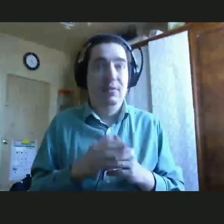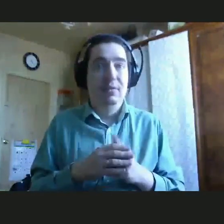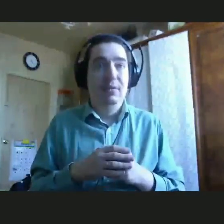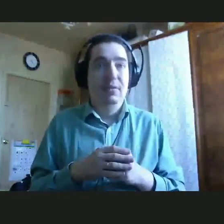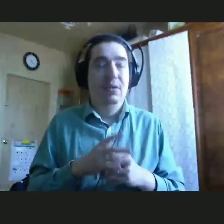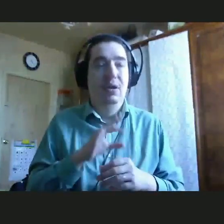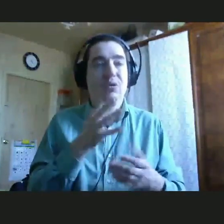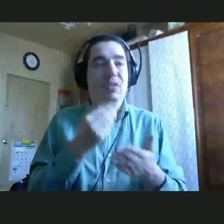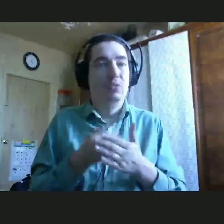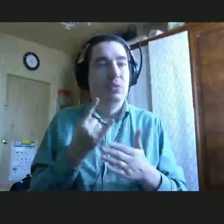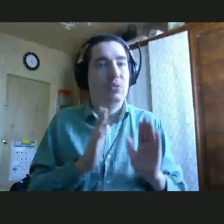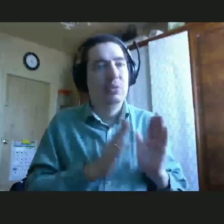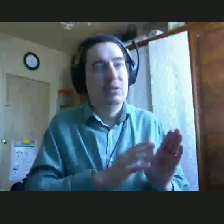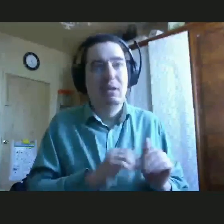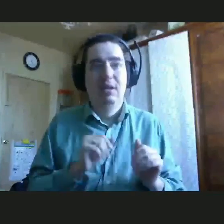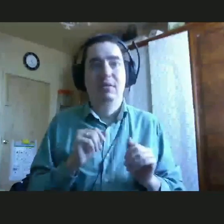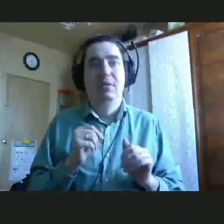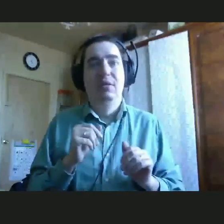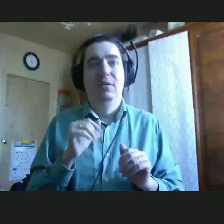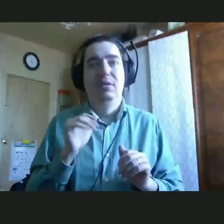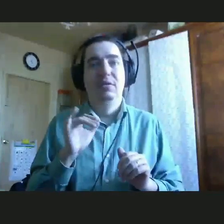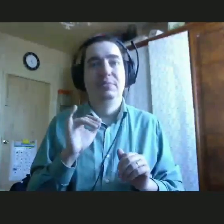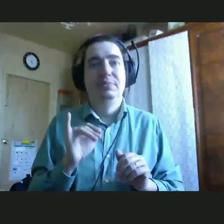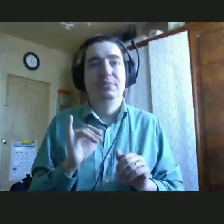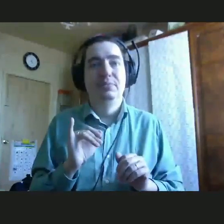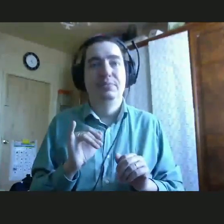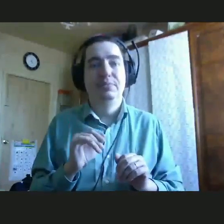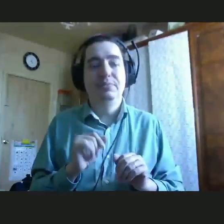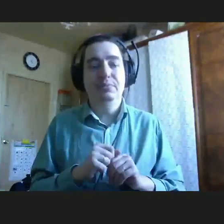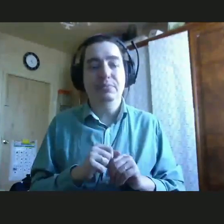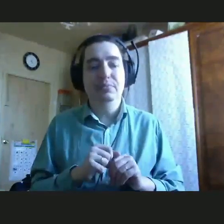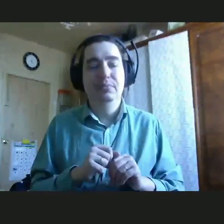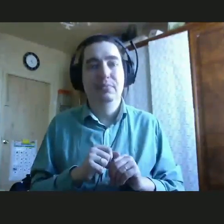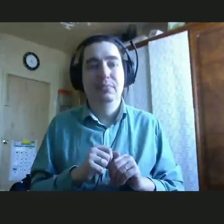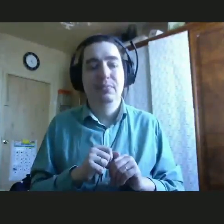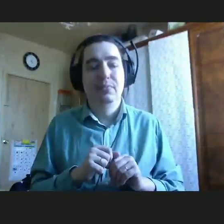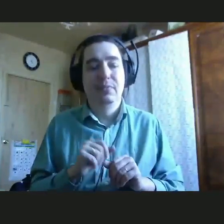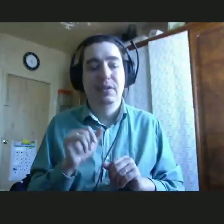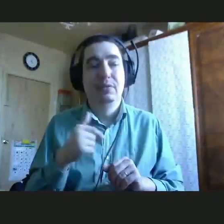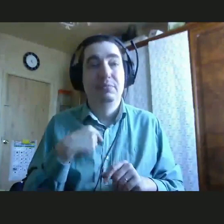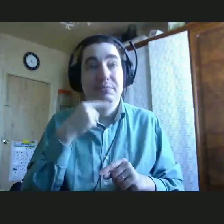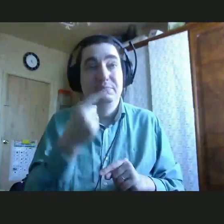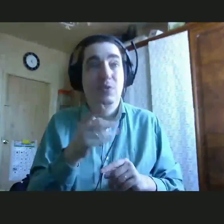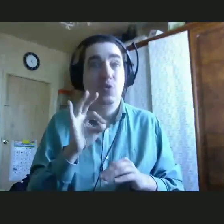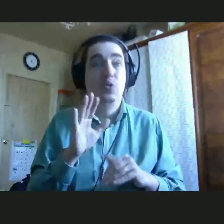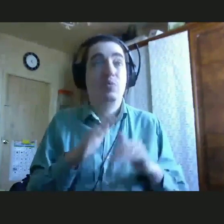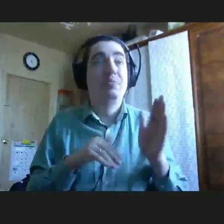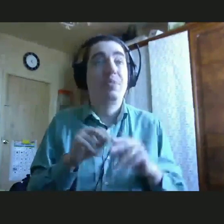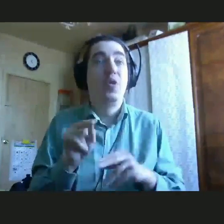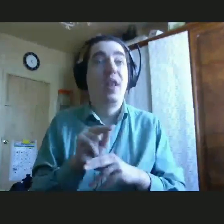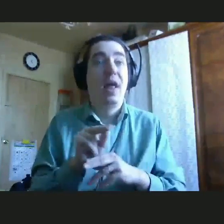ребенка, они не готовы отвечать на вопросы родителей. И мы стали заниматься очень активной профилактикой данного явления, мы стали